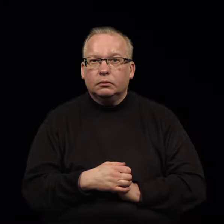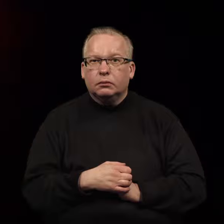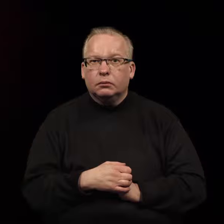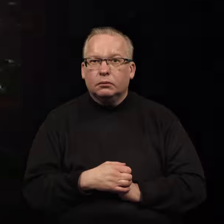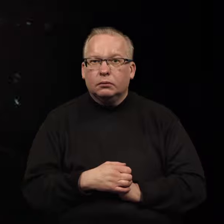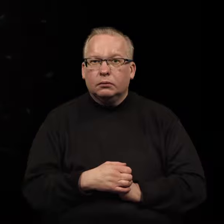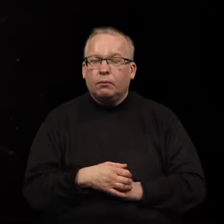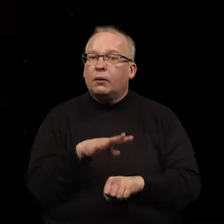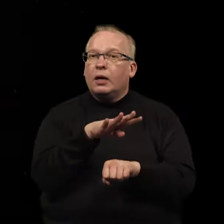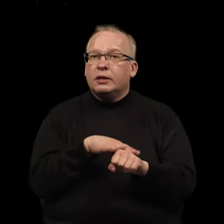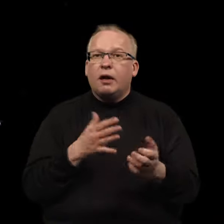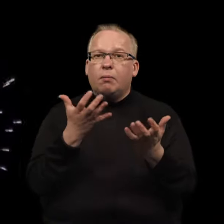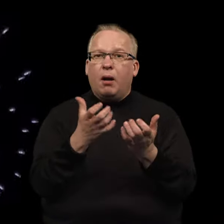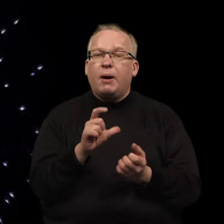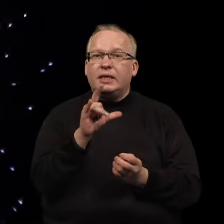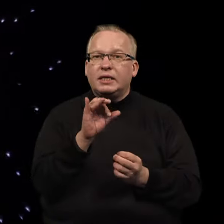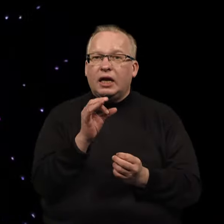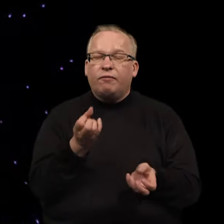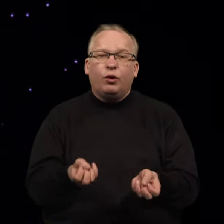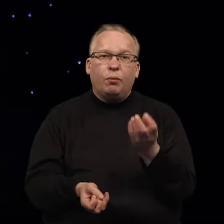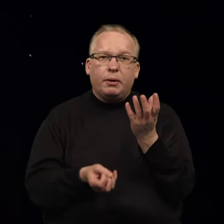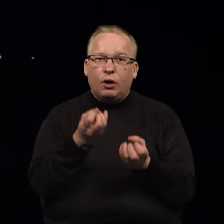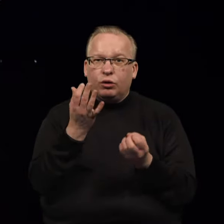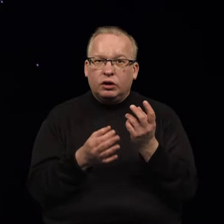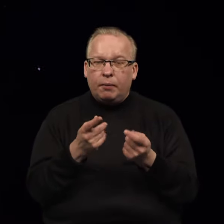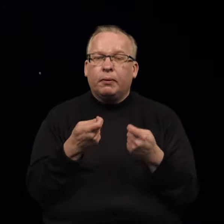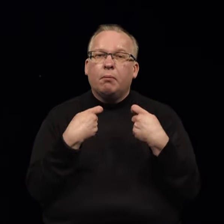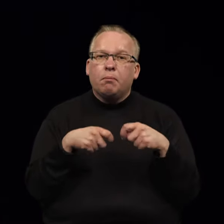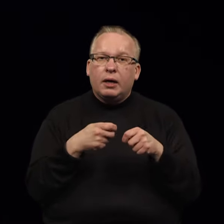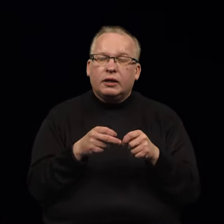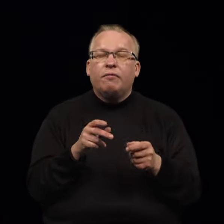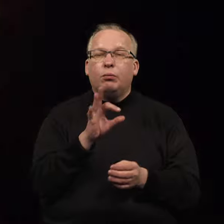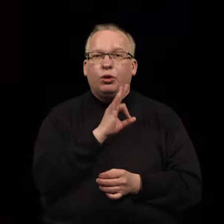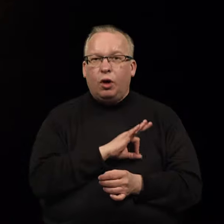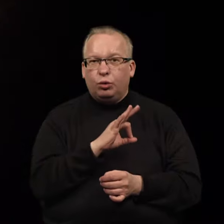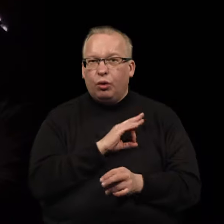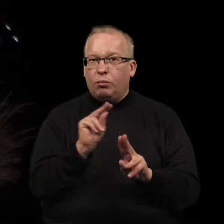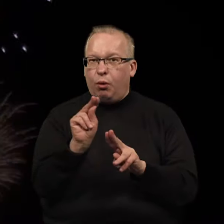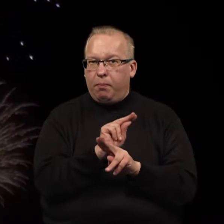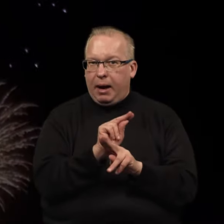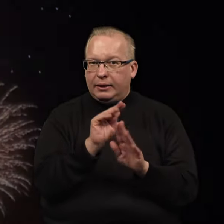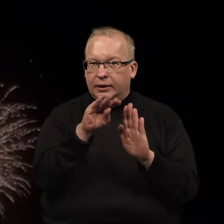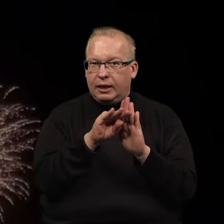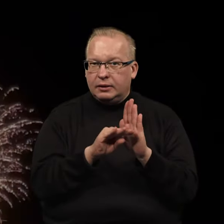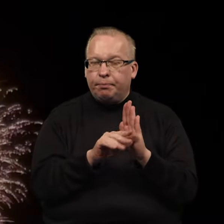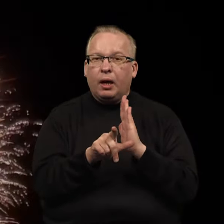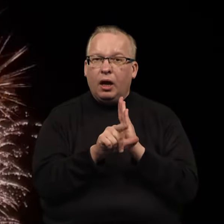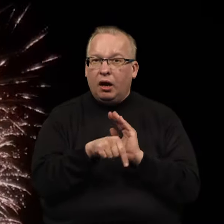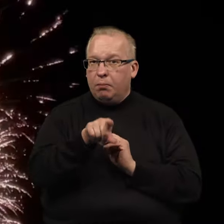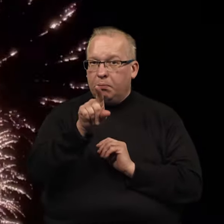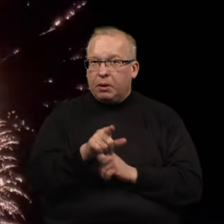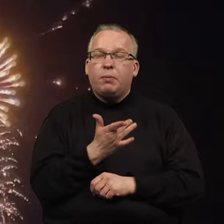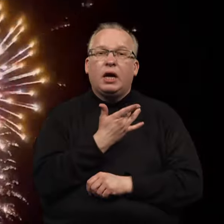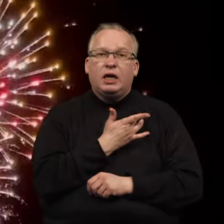Seimas priemė civilinių pirotechnikos priemonių apyvartos kontrolės įstatymo pataisas, kuriomis nuo liepos pirmosios